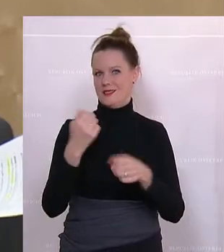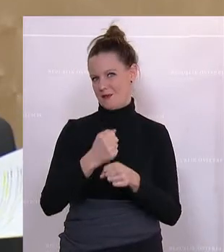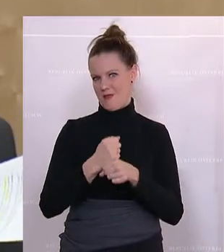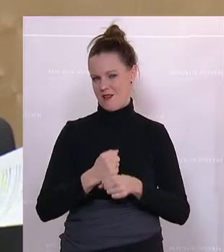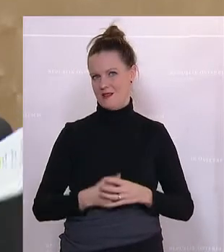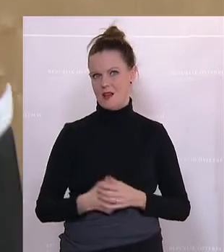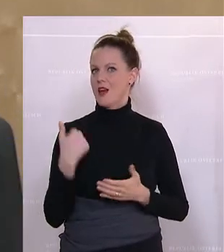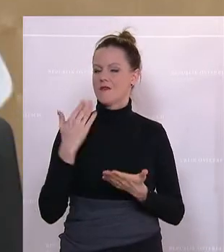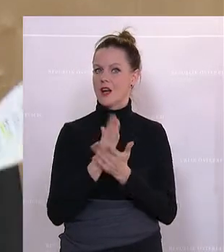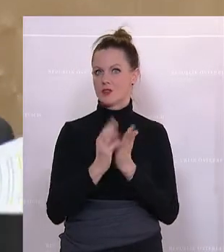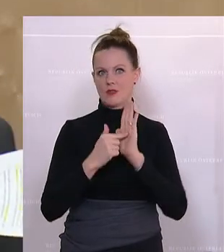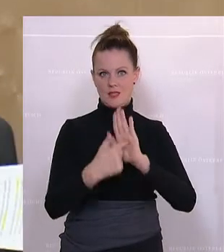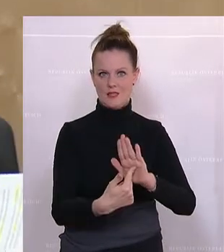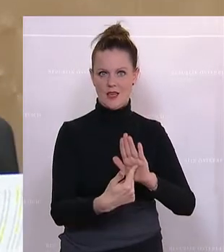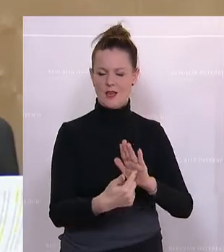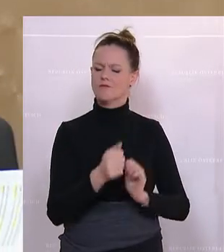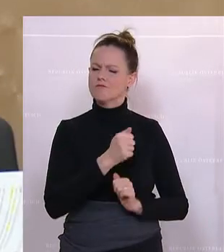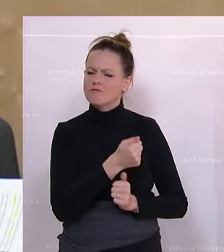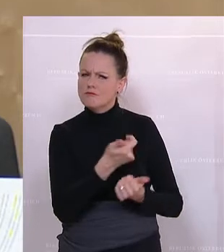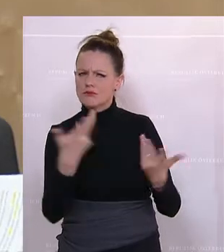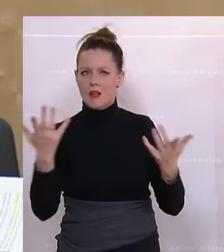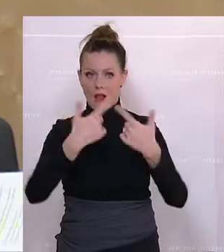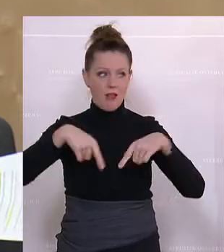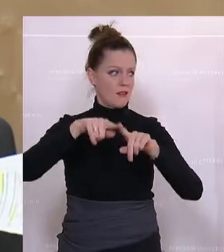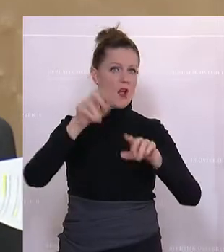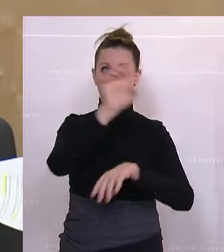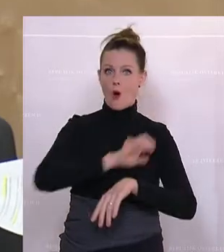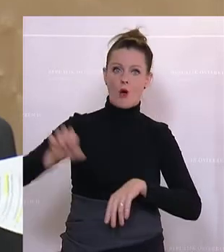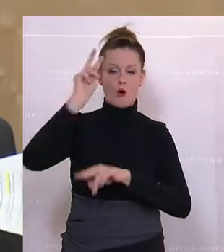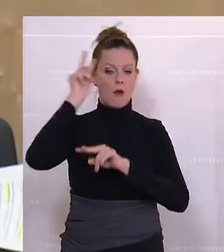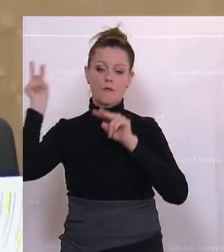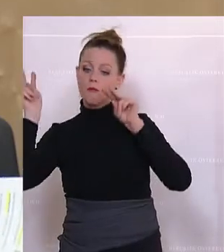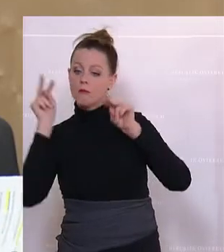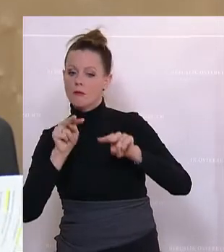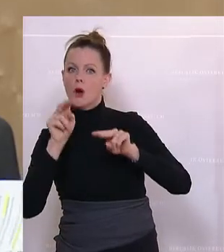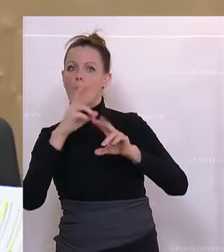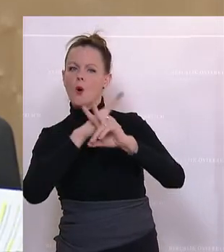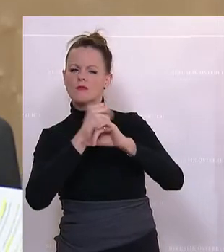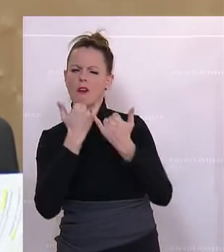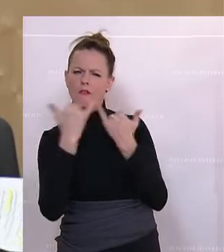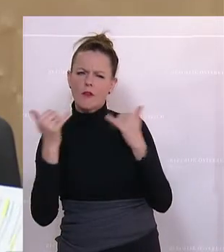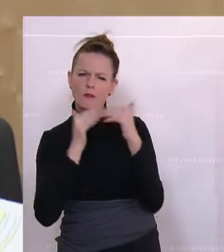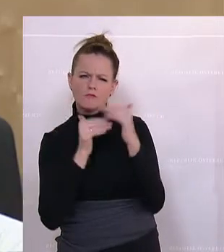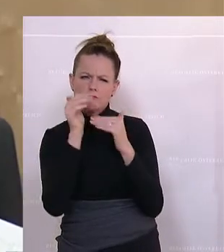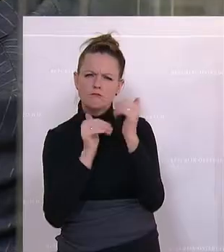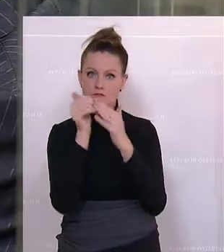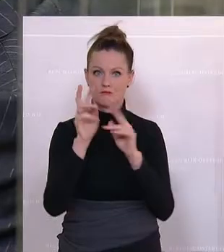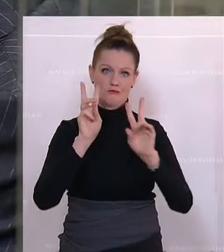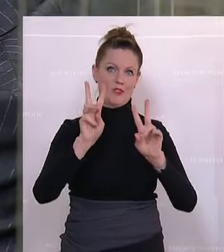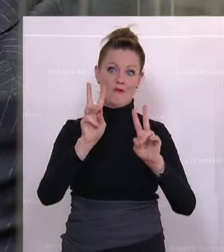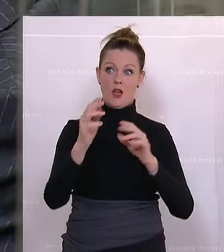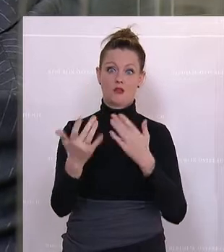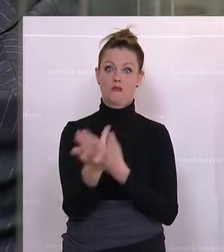angedeutet, aber nur gesagt, viele Länder in Europa schauen jetzt auf Österreich, wie wir hier das konstruiert haben. Und auch dafür bin ich schon mal